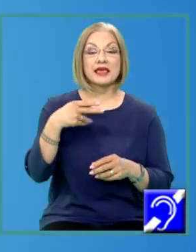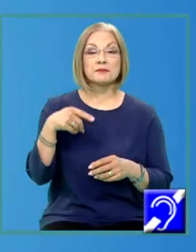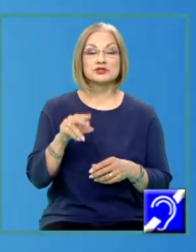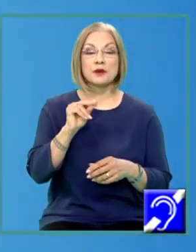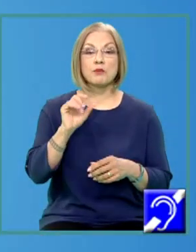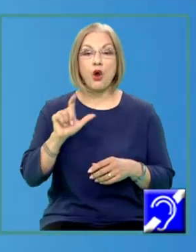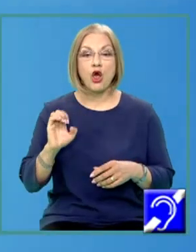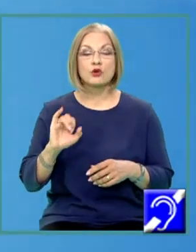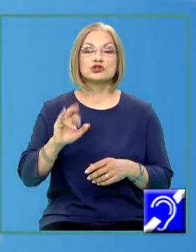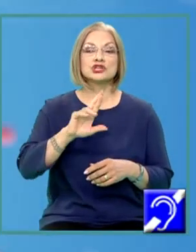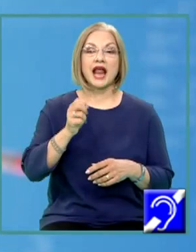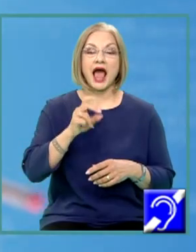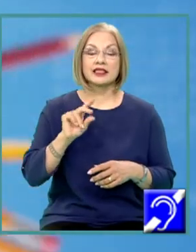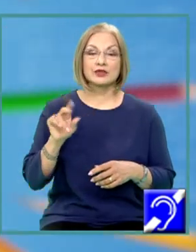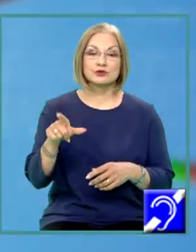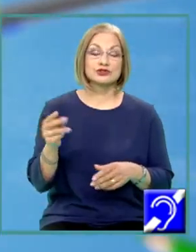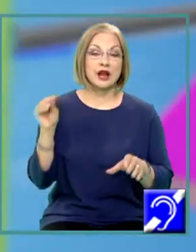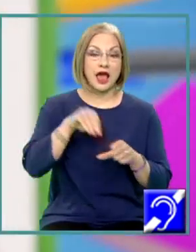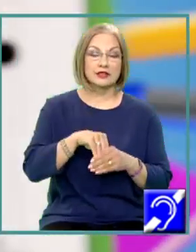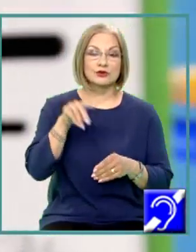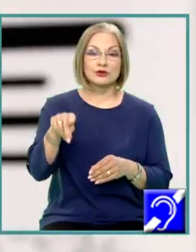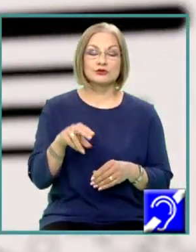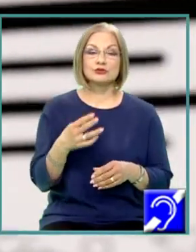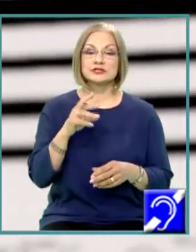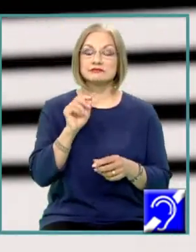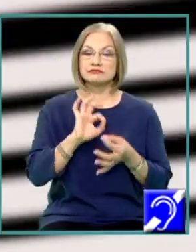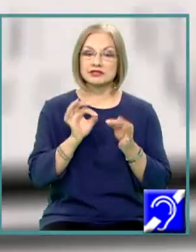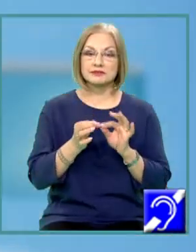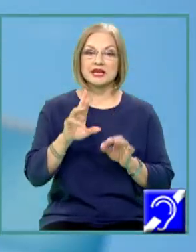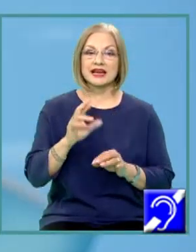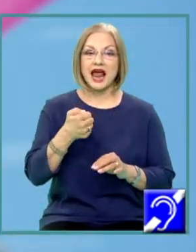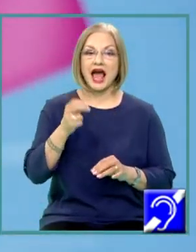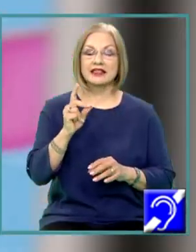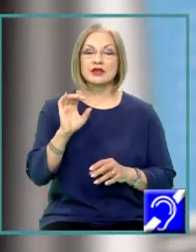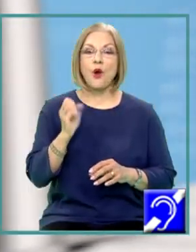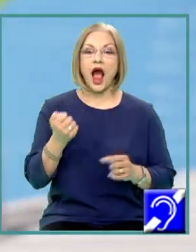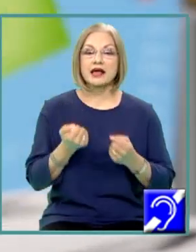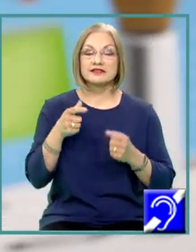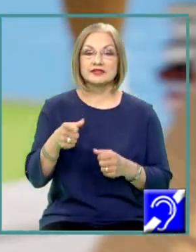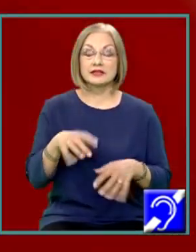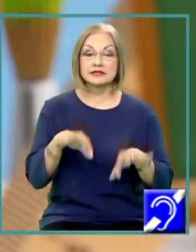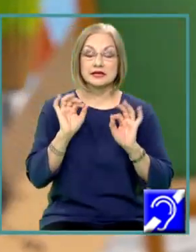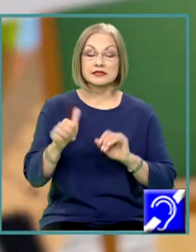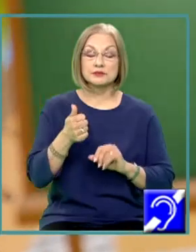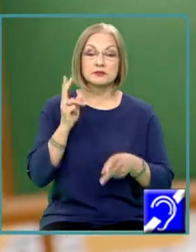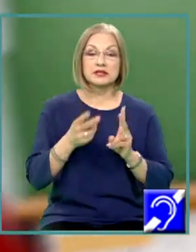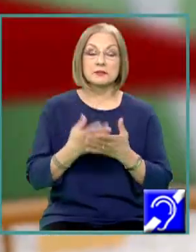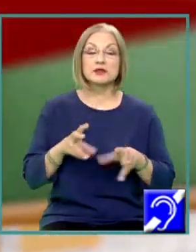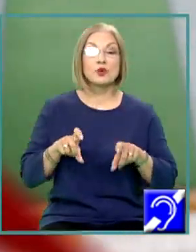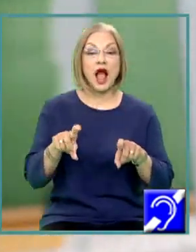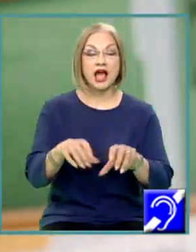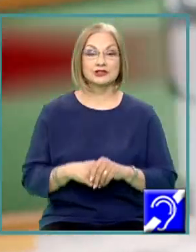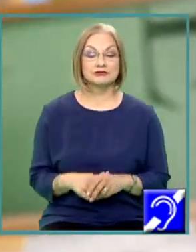poloniul și radiul și a introdus termenul de radioactivitate, contribuind la găsirea primelor tratamente împotriva cancerului.